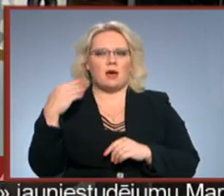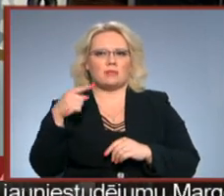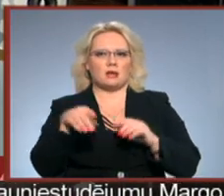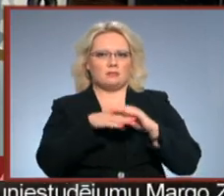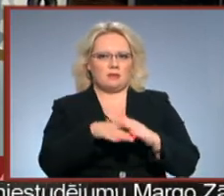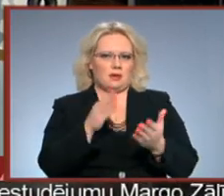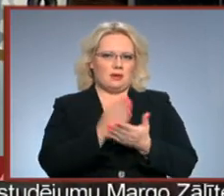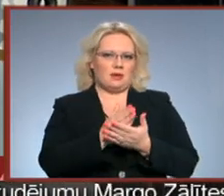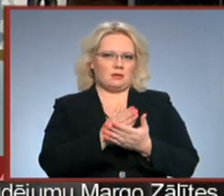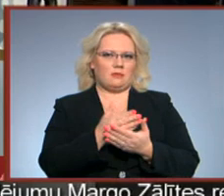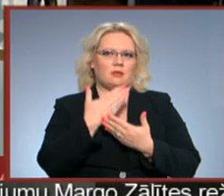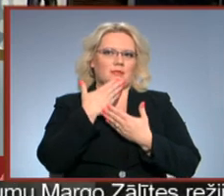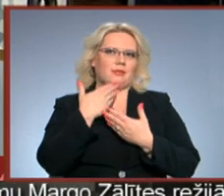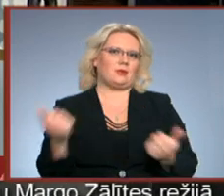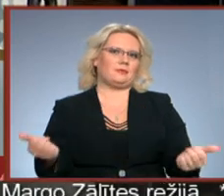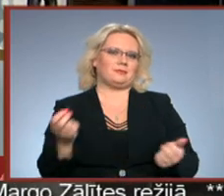Nē.